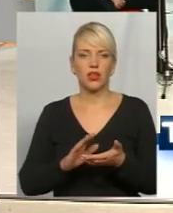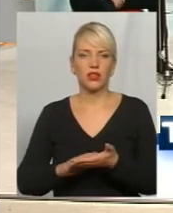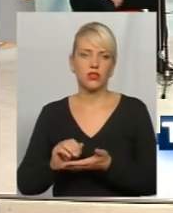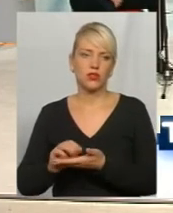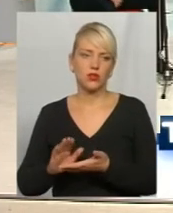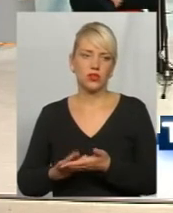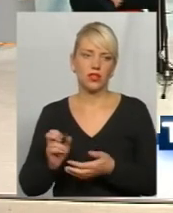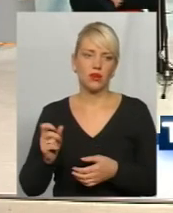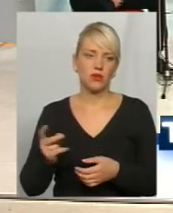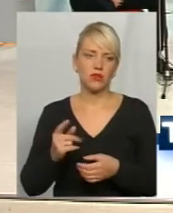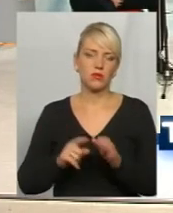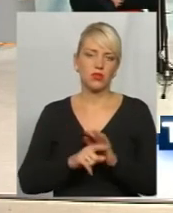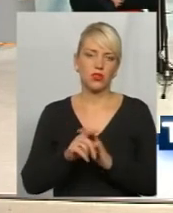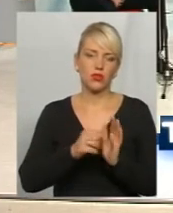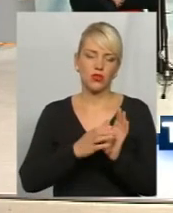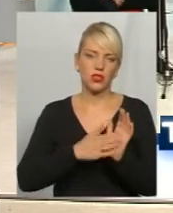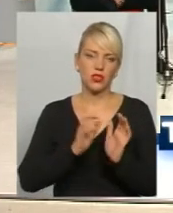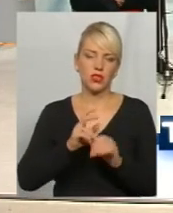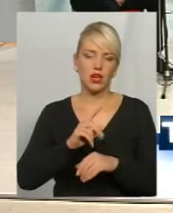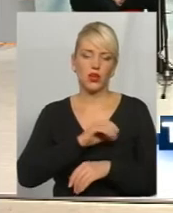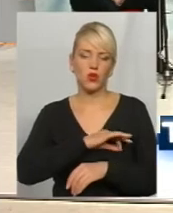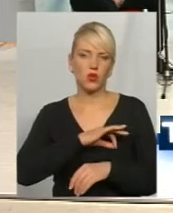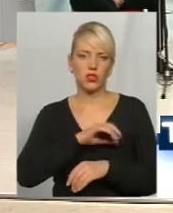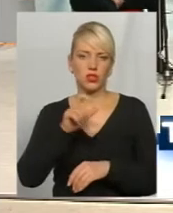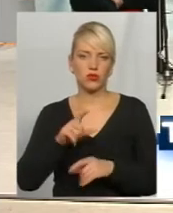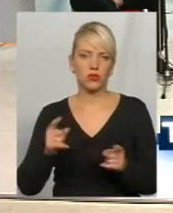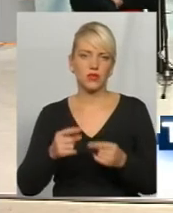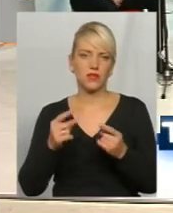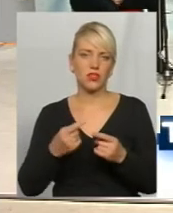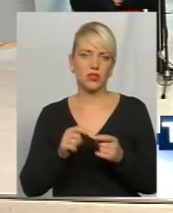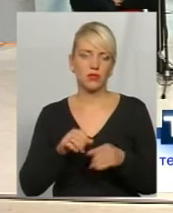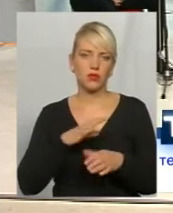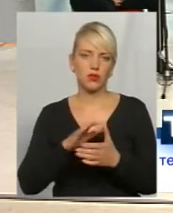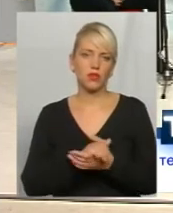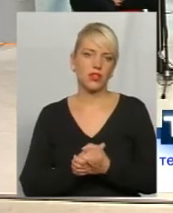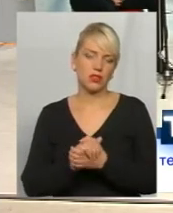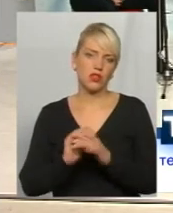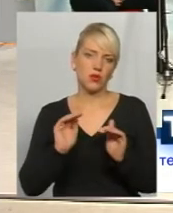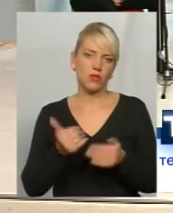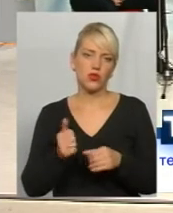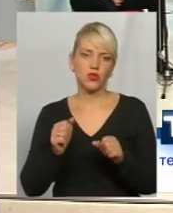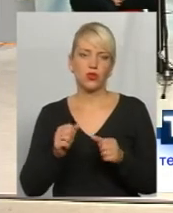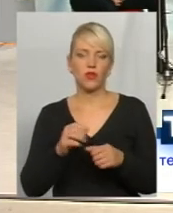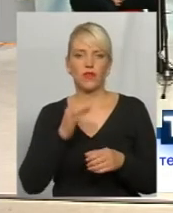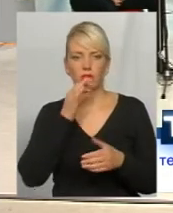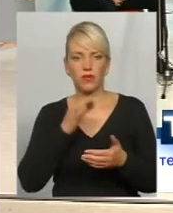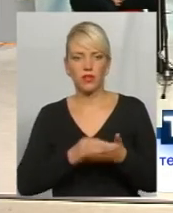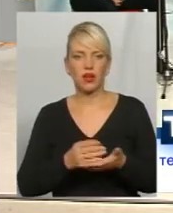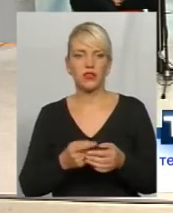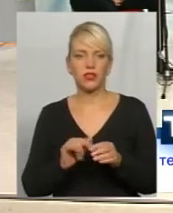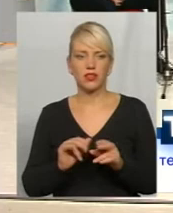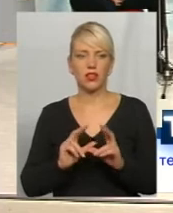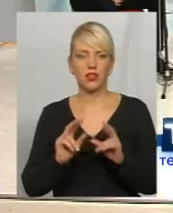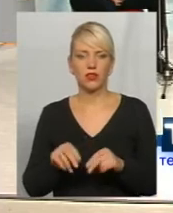реєстрація. Спочатку вони реєструються як юридична особа, звичайна. Це може бути там товариство з обмеженою відповідальністю. І